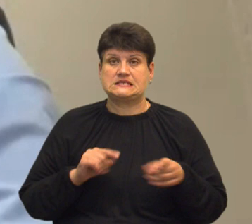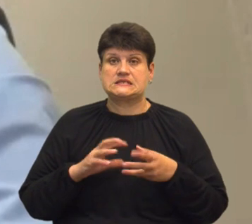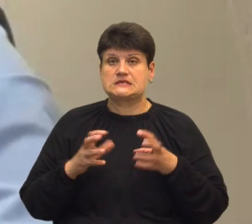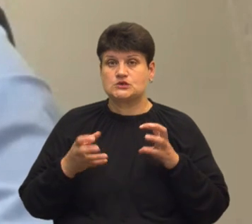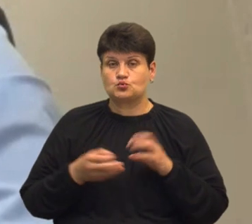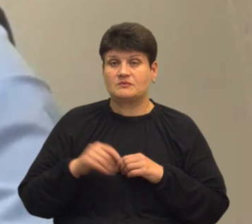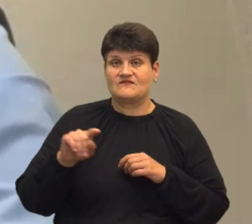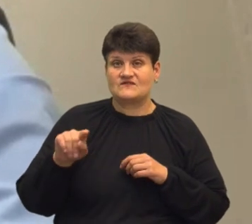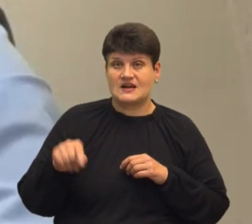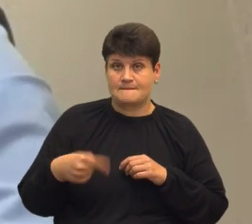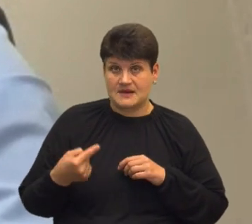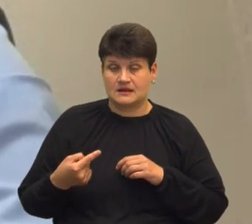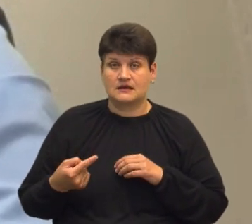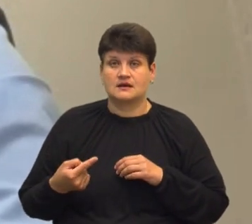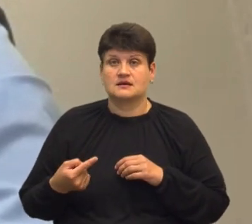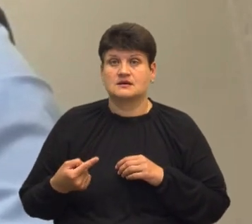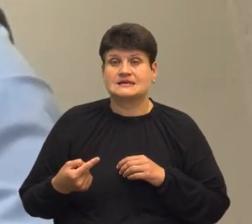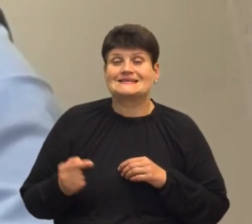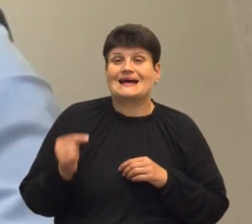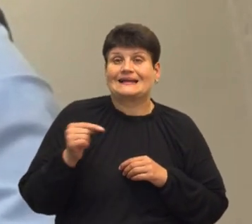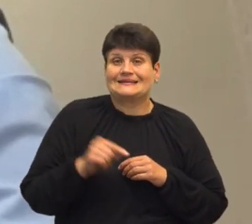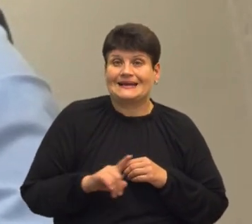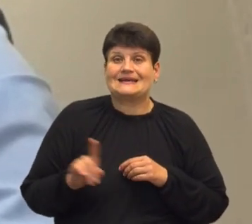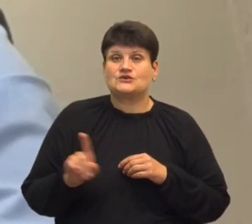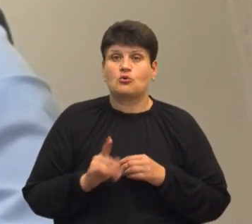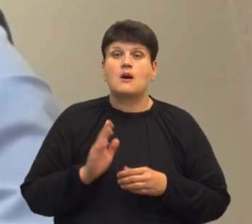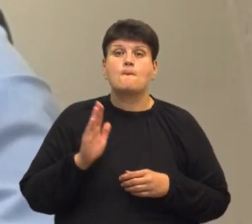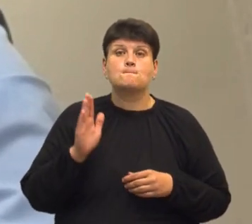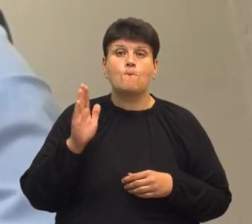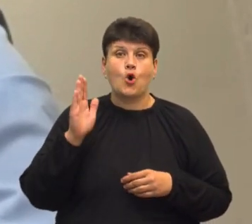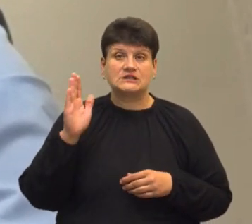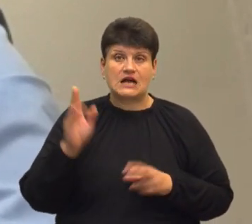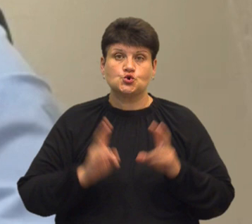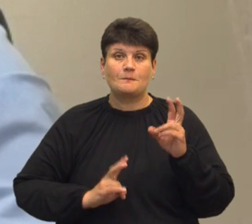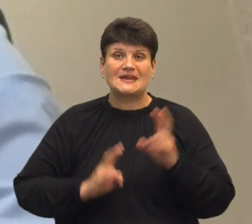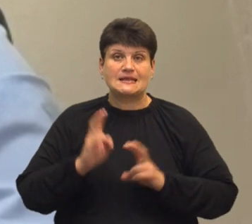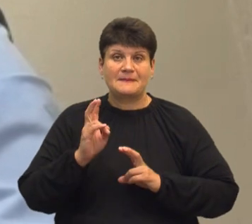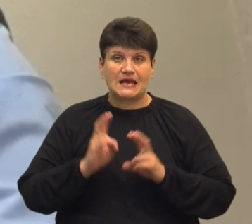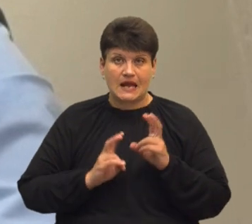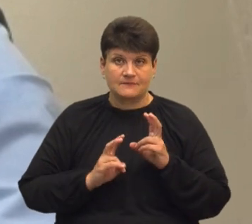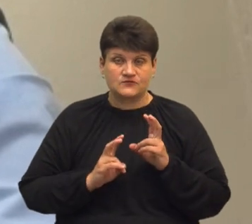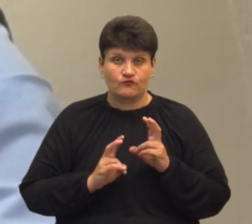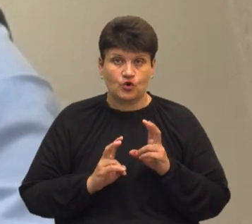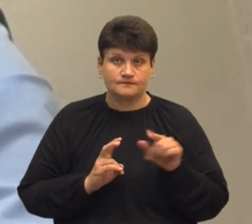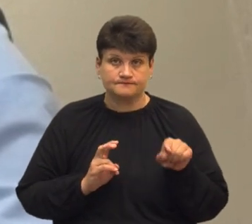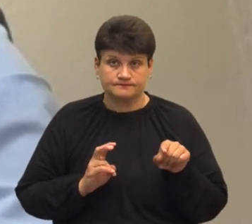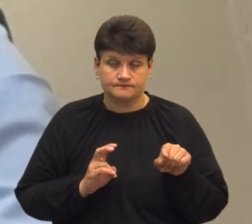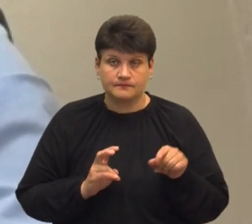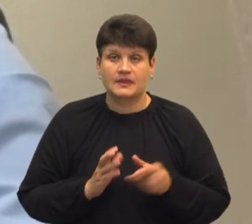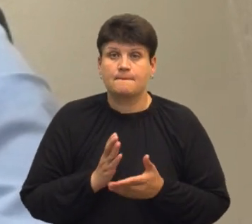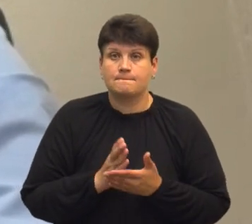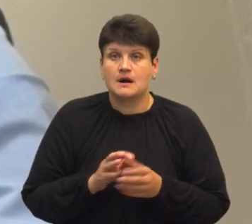вимагались, які я вище називав, за те, щоб у подальшому підприємство певне, мало